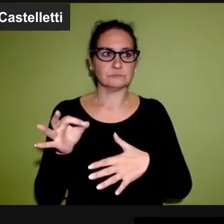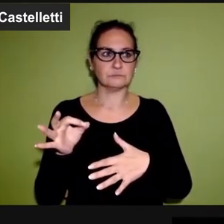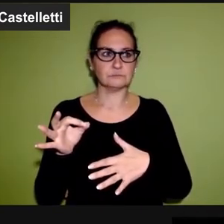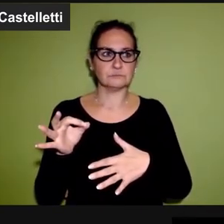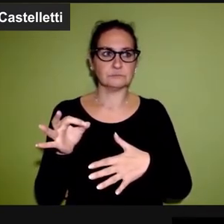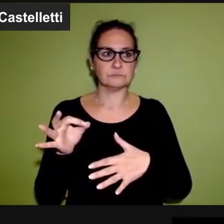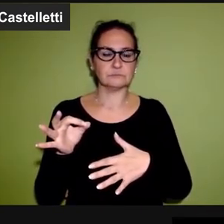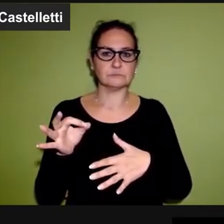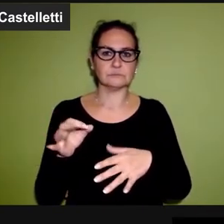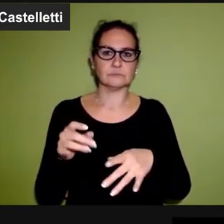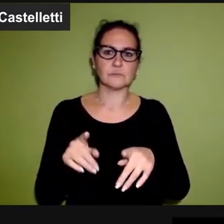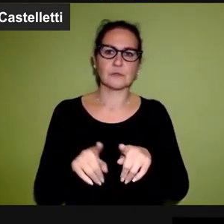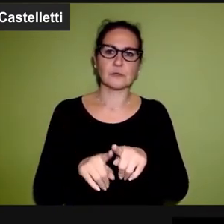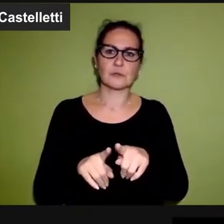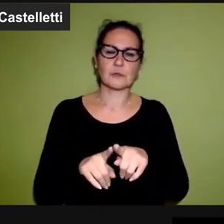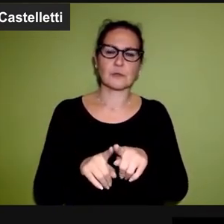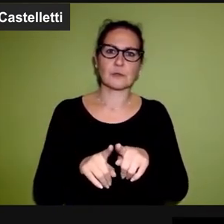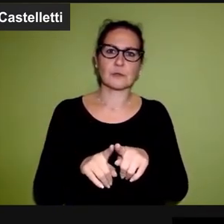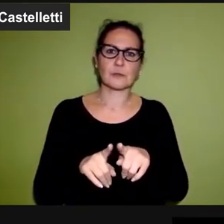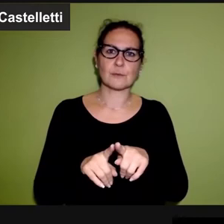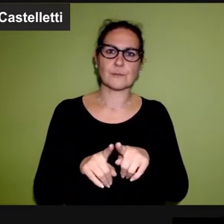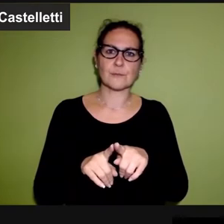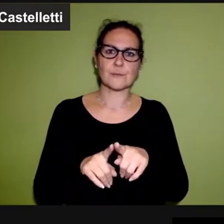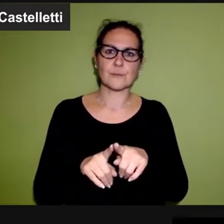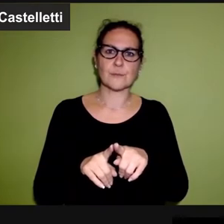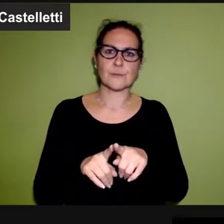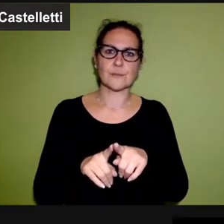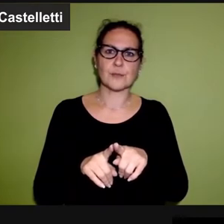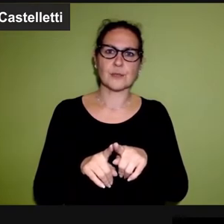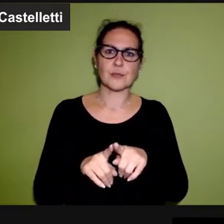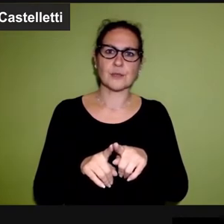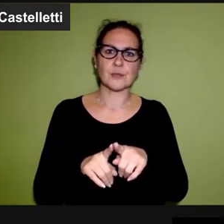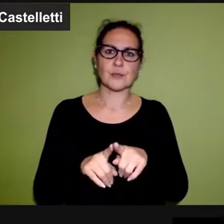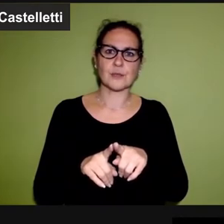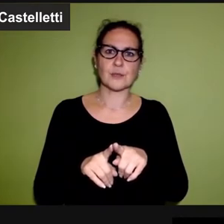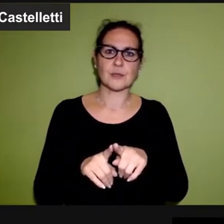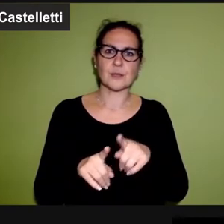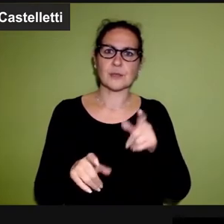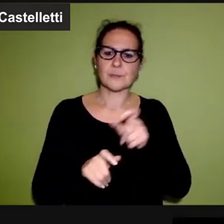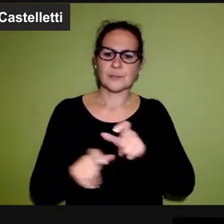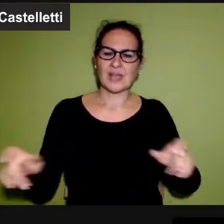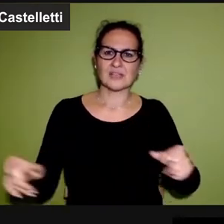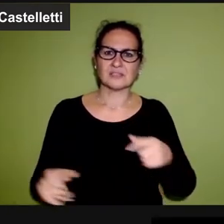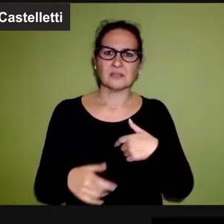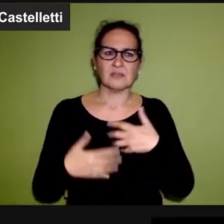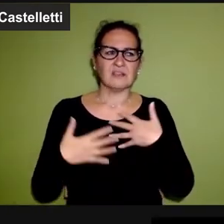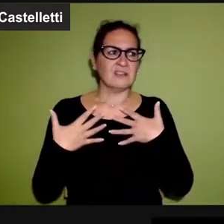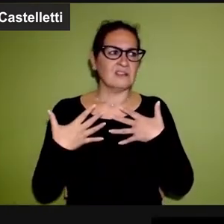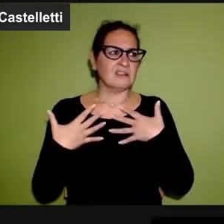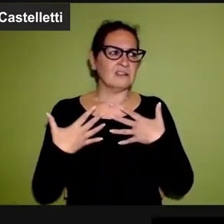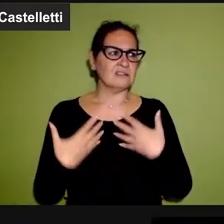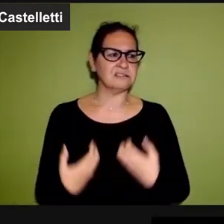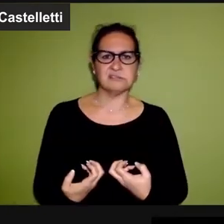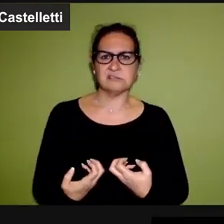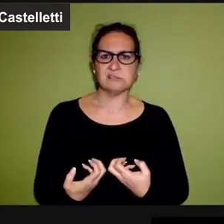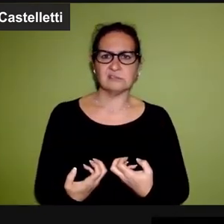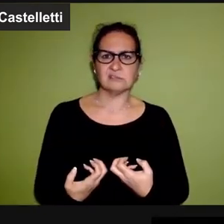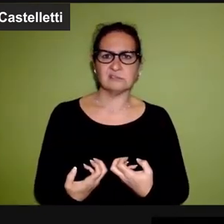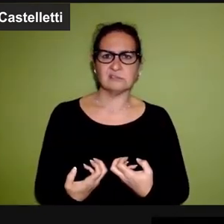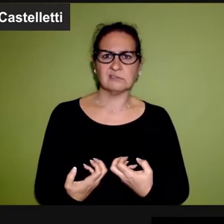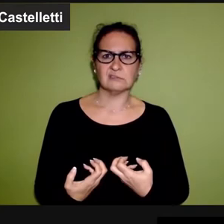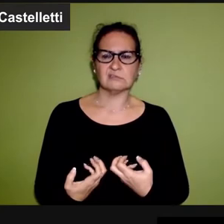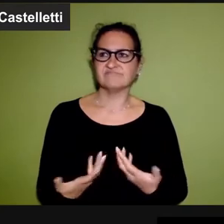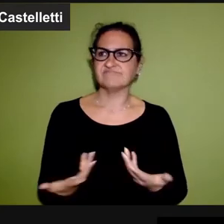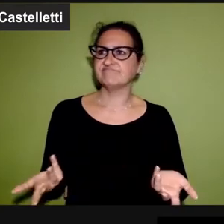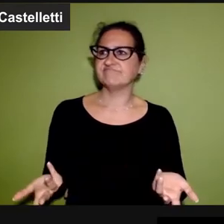ci fu una specie di grande sospiro di delusione da parte della